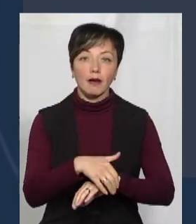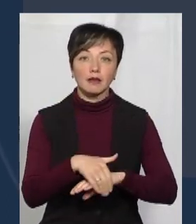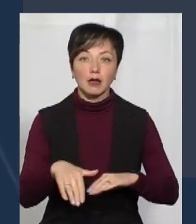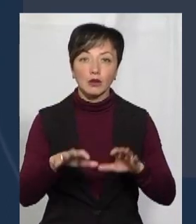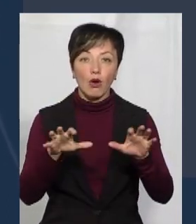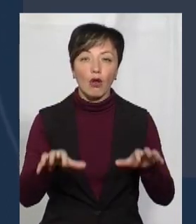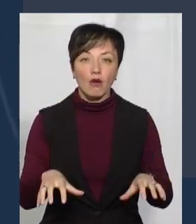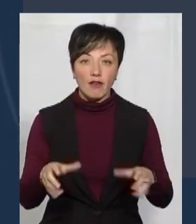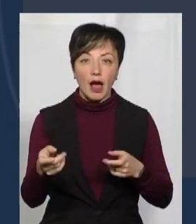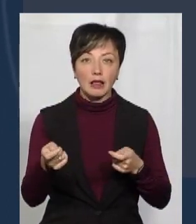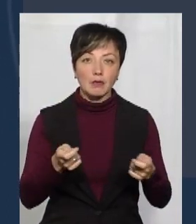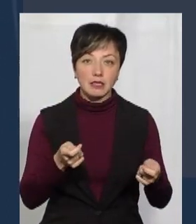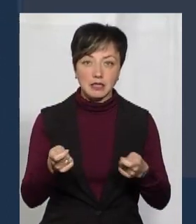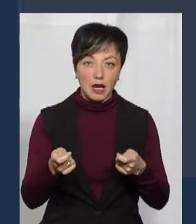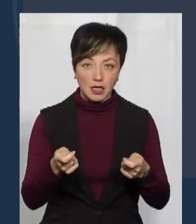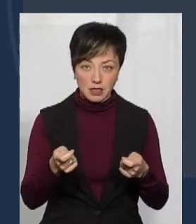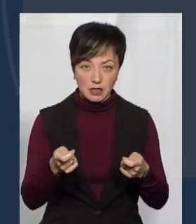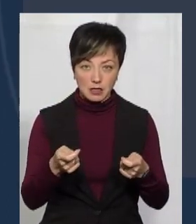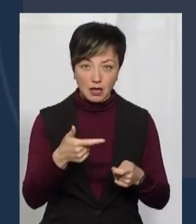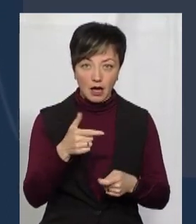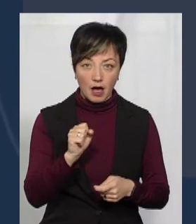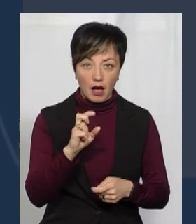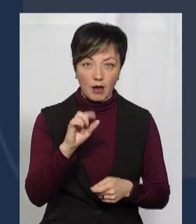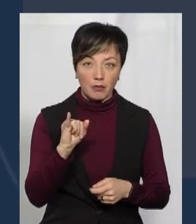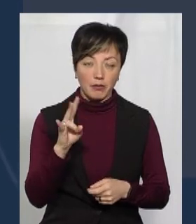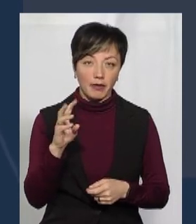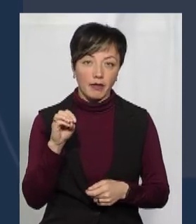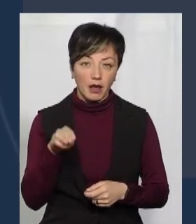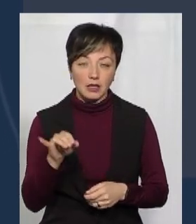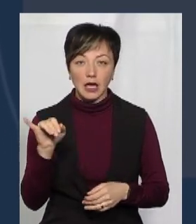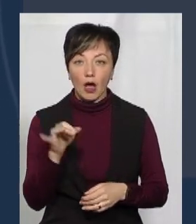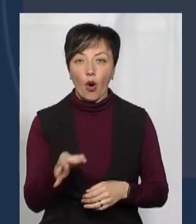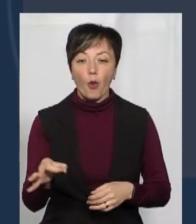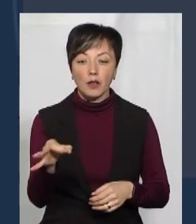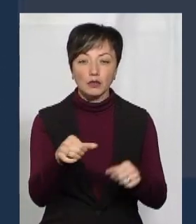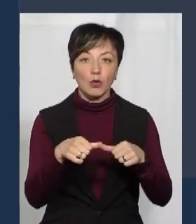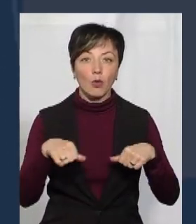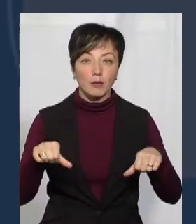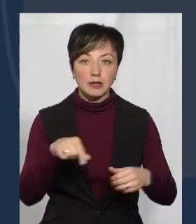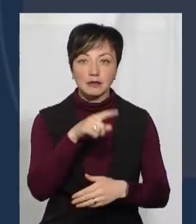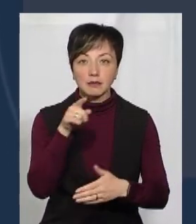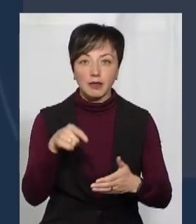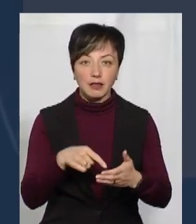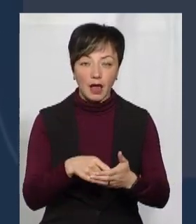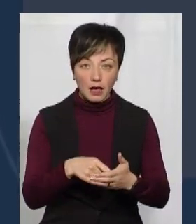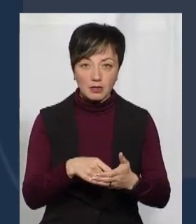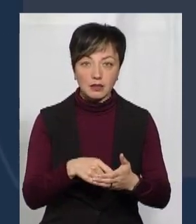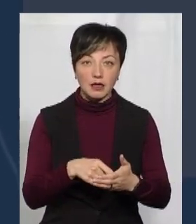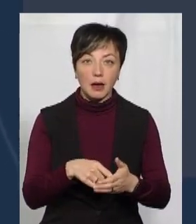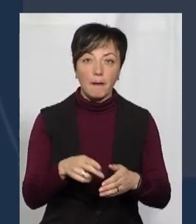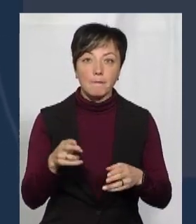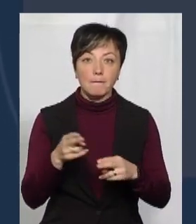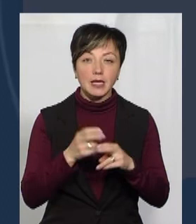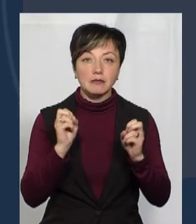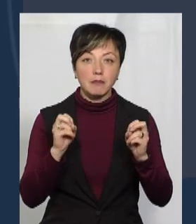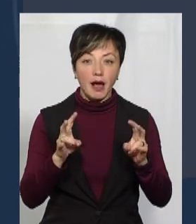голови адміністрації, Дабінета Дмитра Анатольовича, і на обласну комісію з питань техногенно-екологічної безпеки